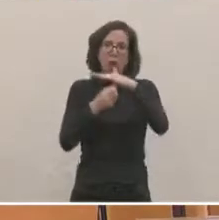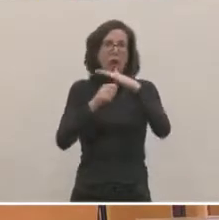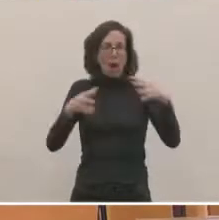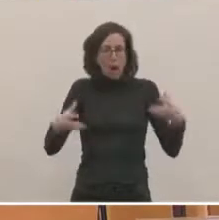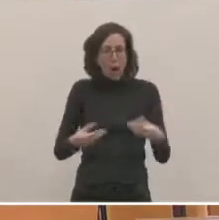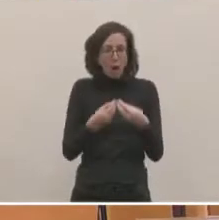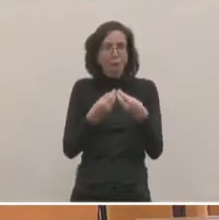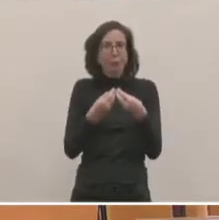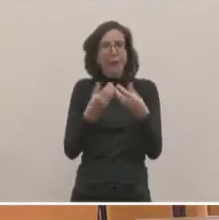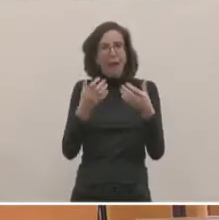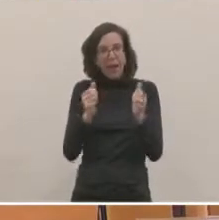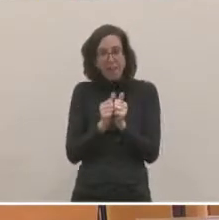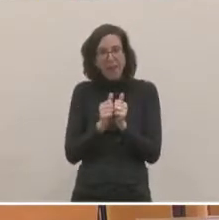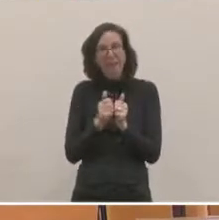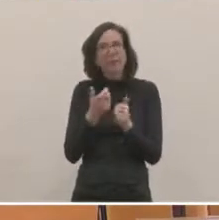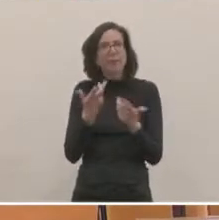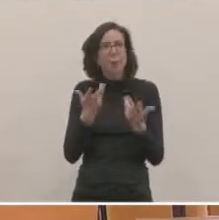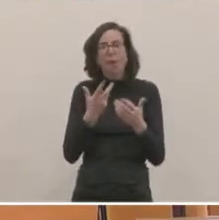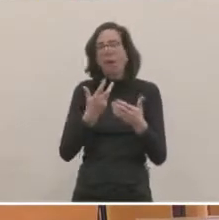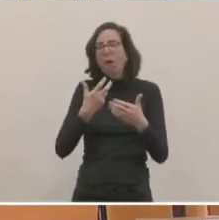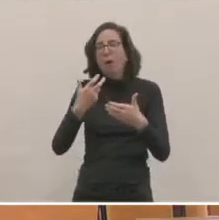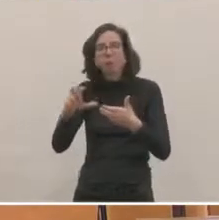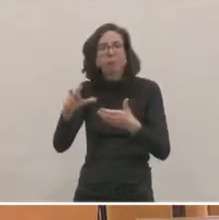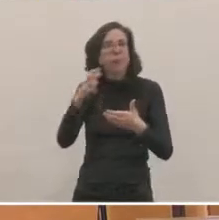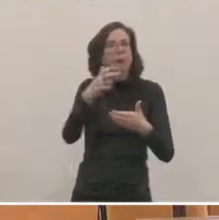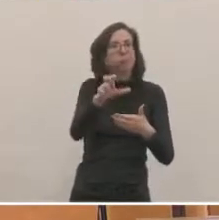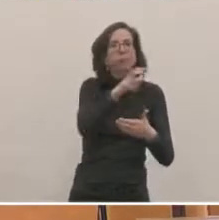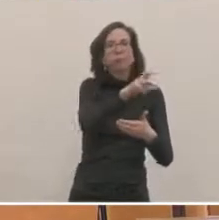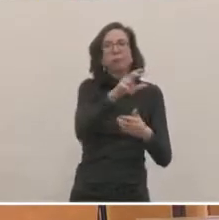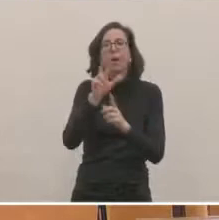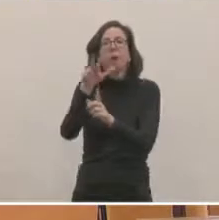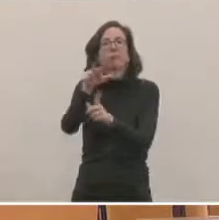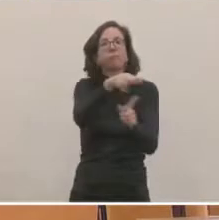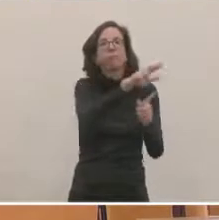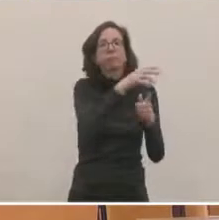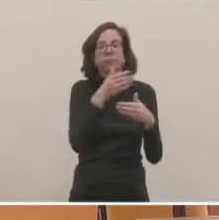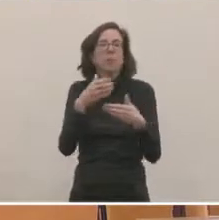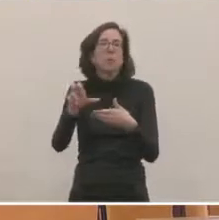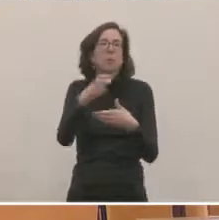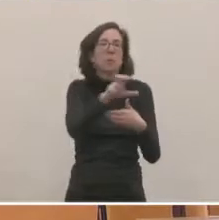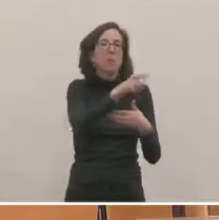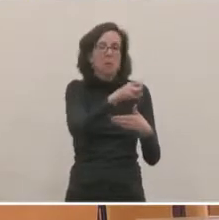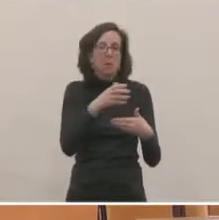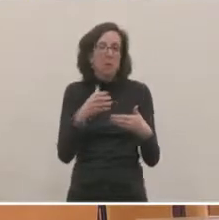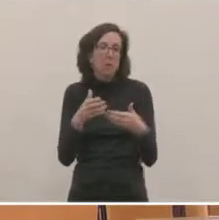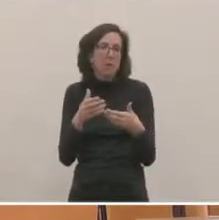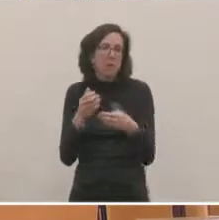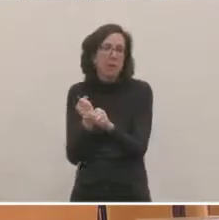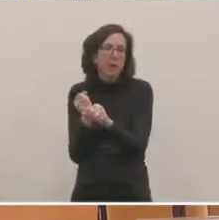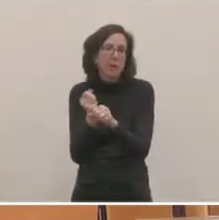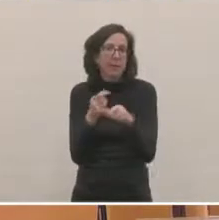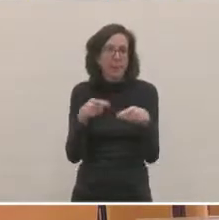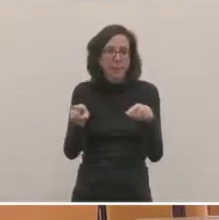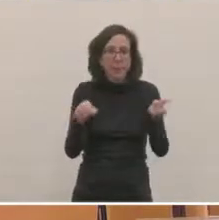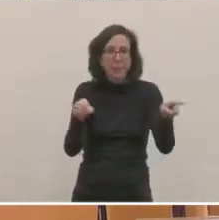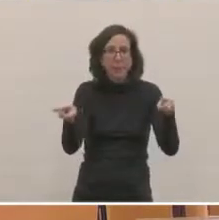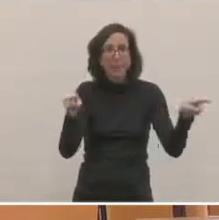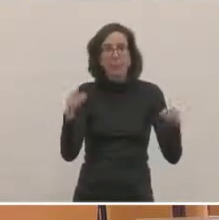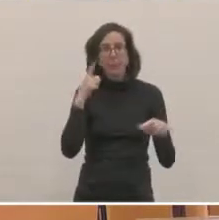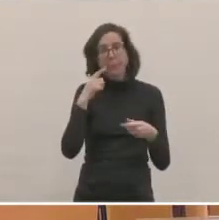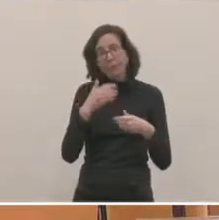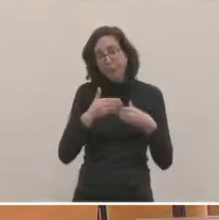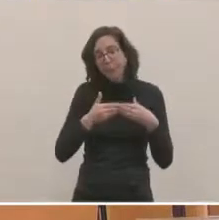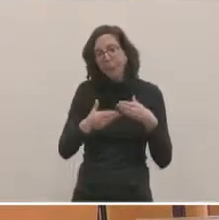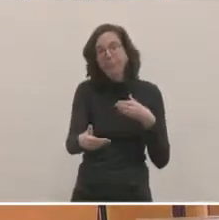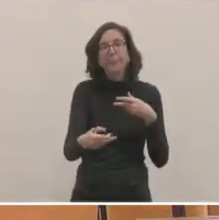enjeux des années qui viennent et qui seront des années où la pression hydrique sur la ressource en eau sera importante et où on aura beaucoup de